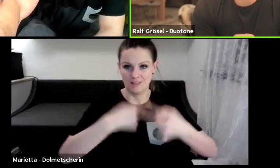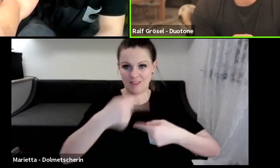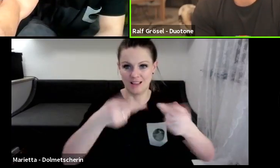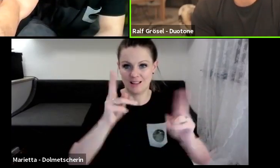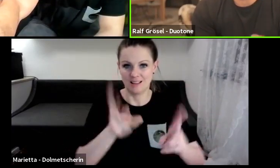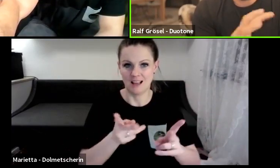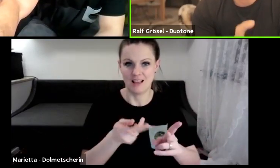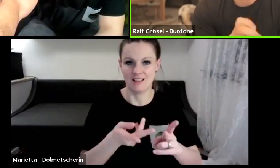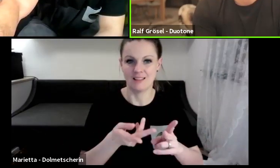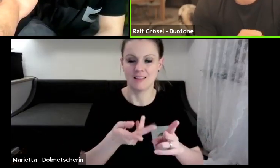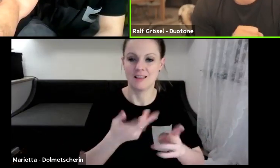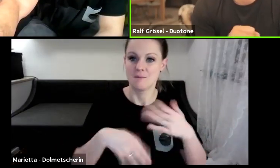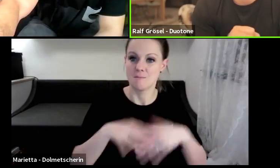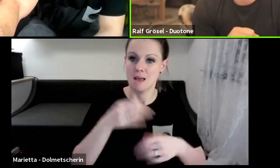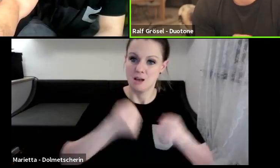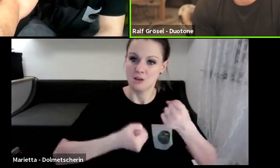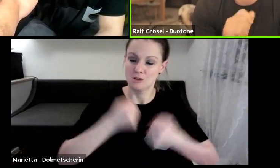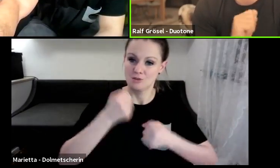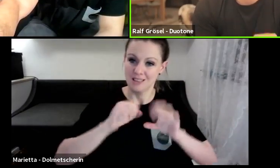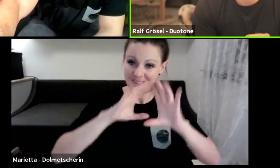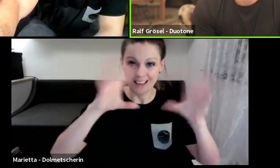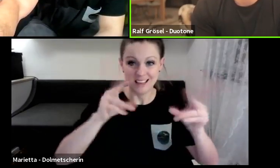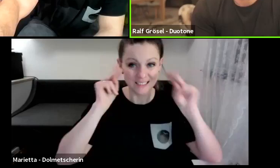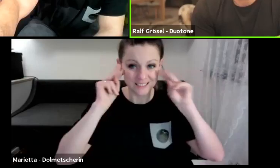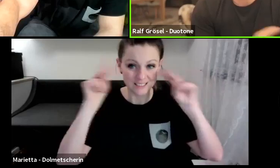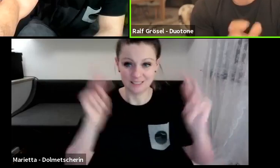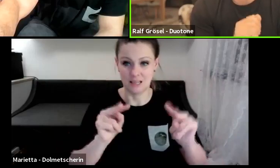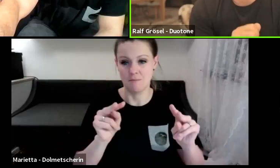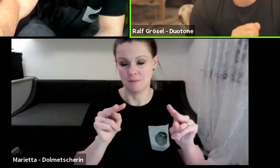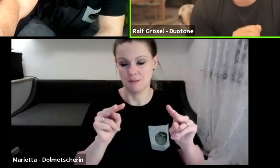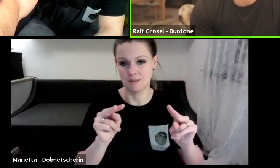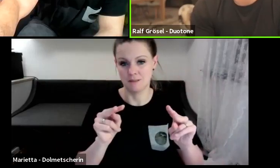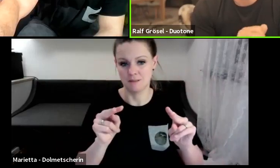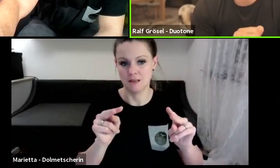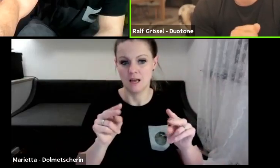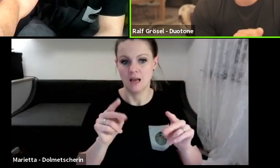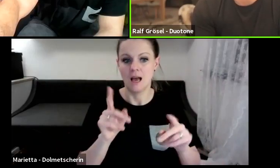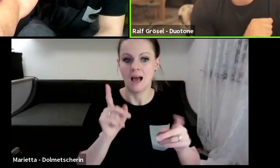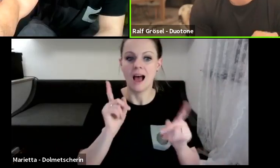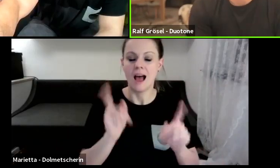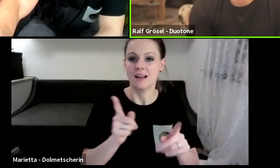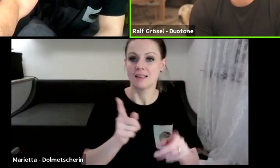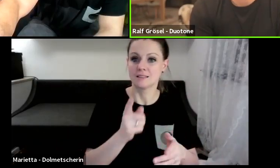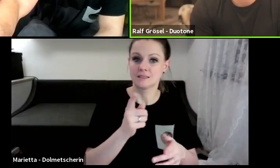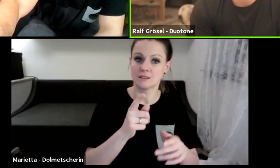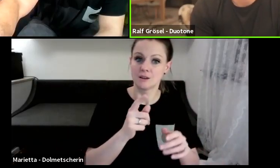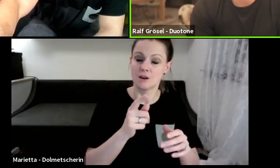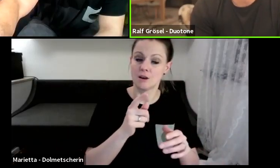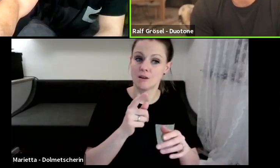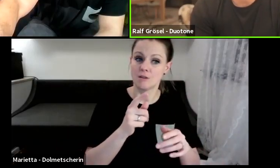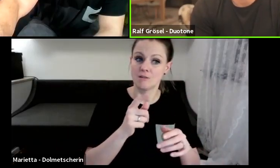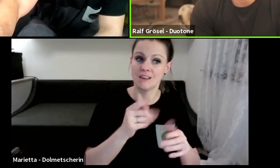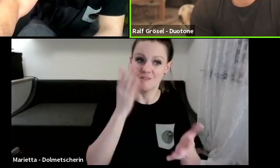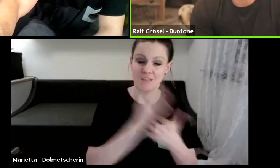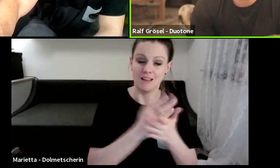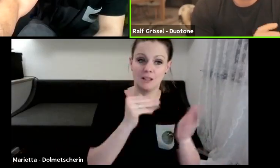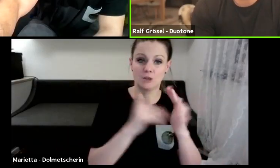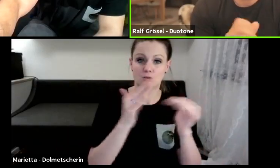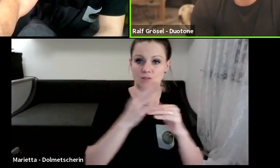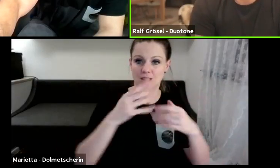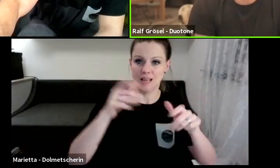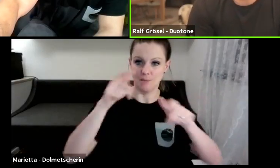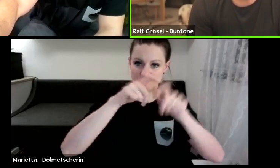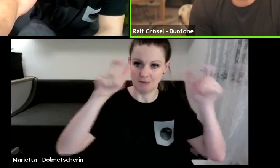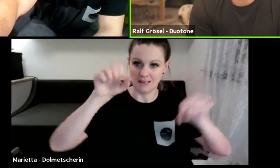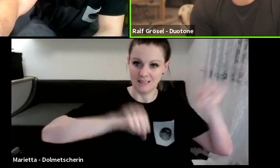viel schwieriger ist, das ganzheitlich zu betrachten, als jetzt im Grunde genommen mit einem fertigen, modularen System einen guten Kite zu bauen. Also es